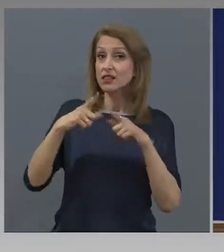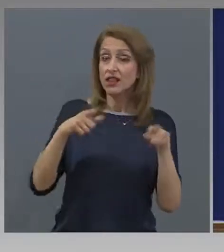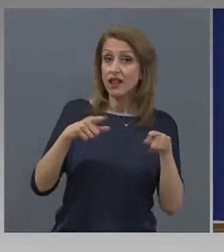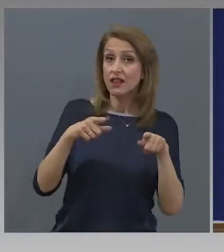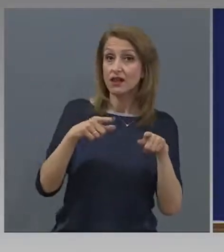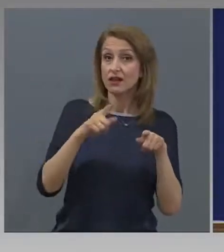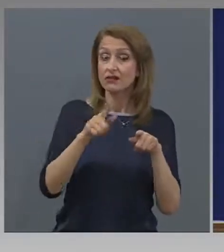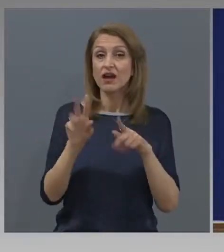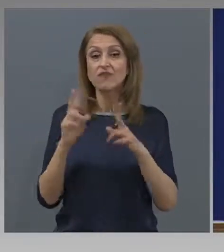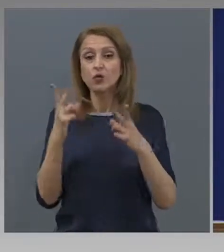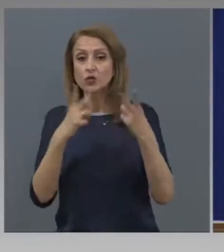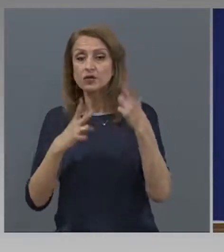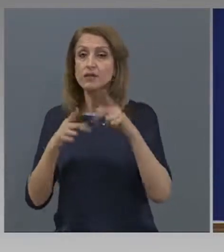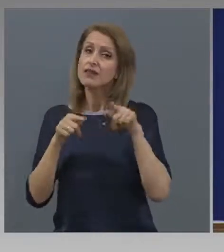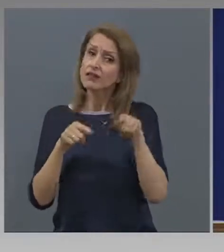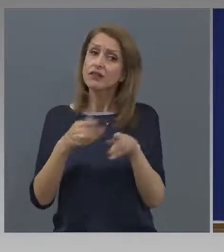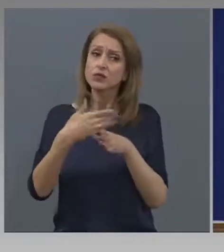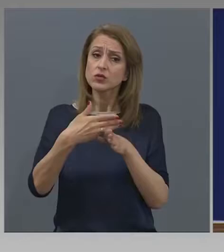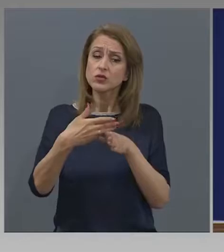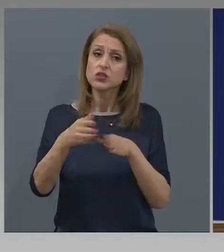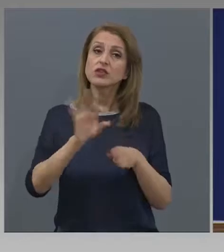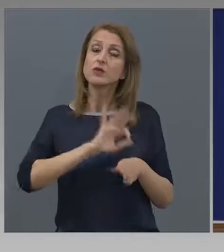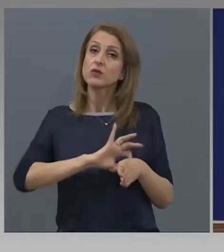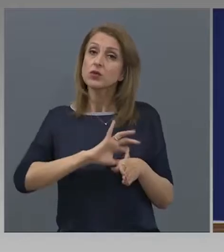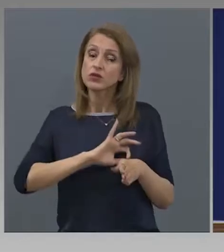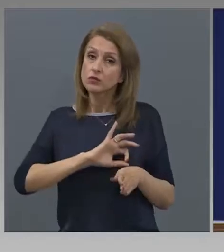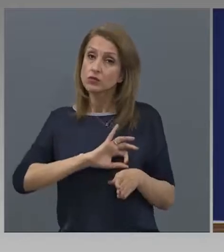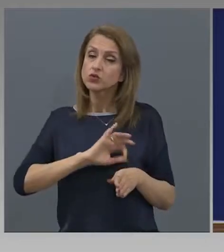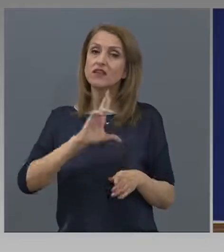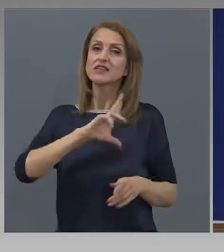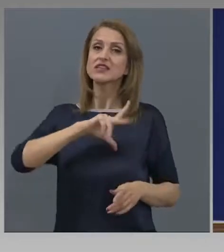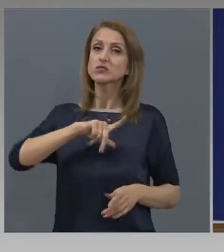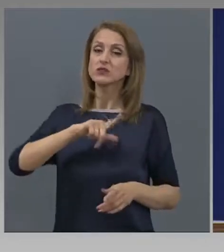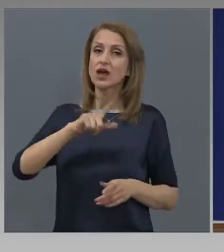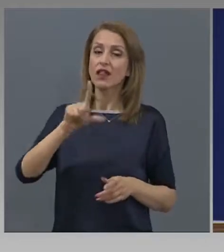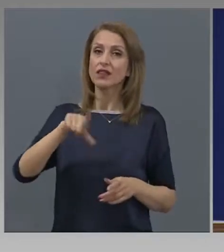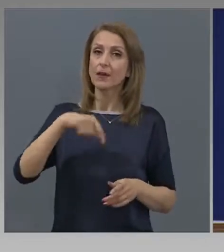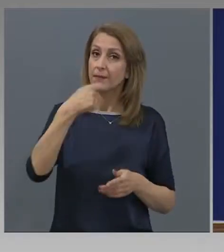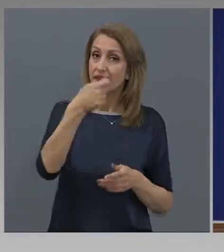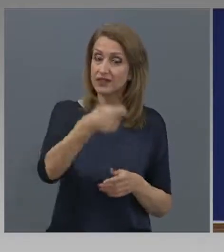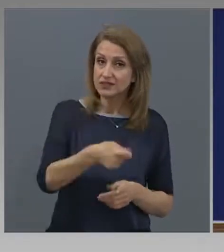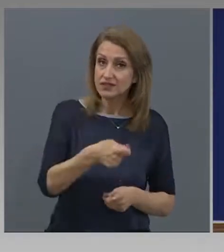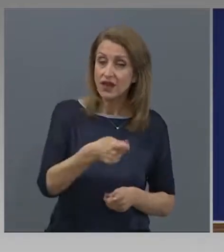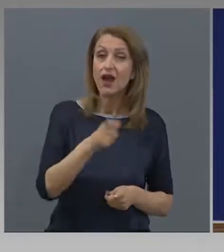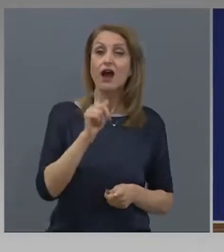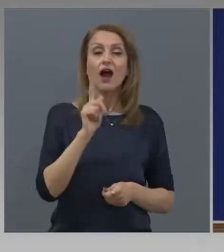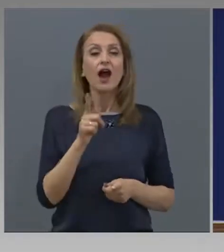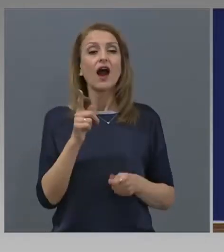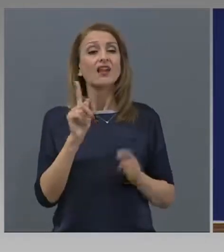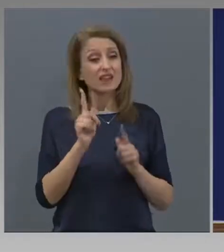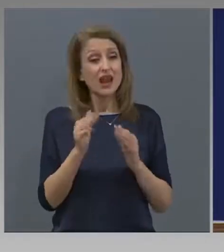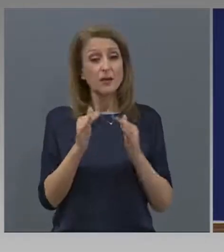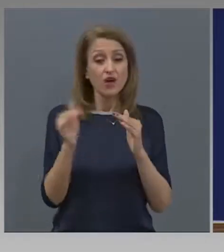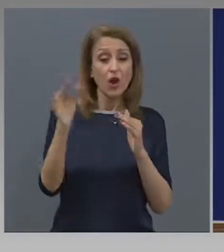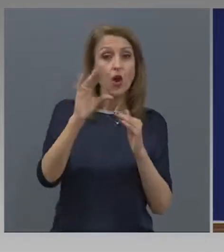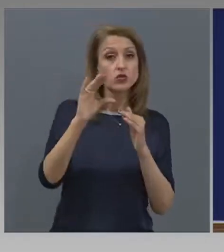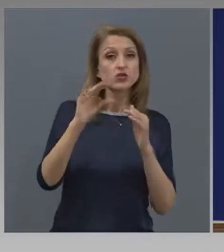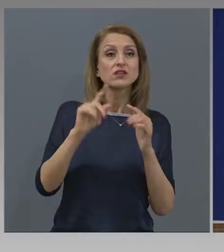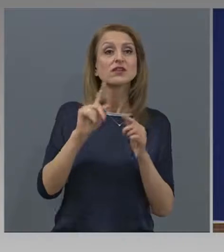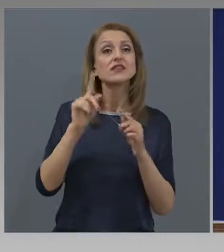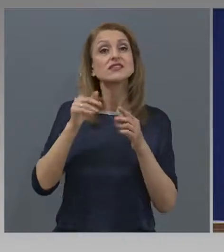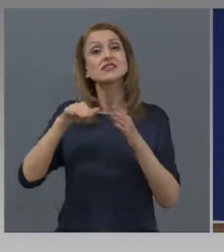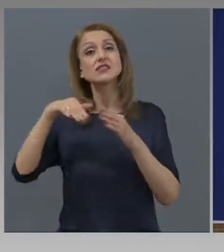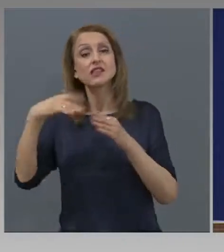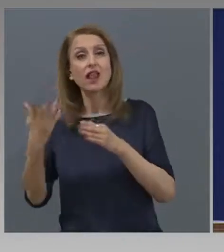това, което сме се разбрали, е да получават съответно социалната пенсия, а това, което им е дължимо след окончателните решения,